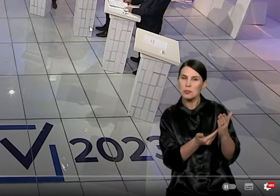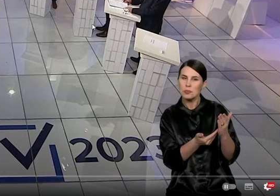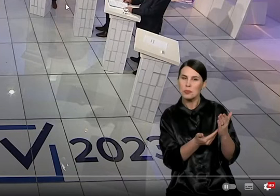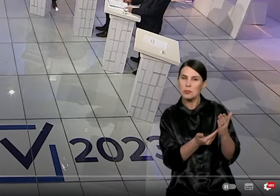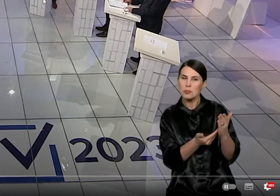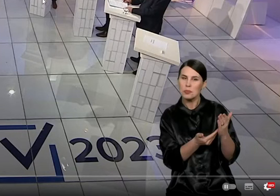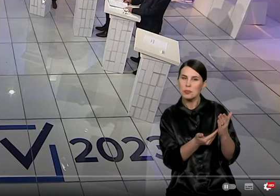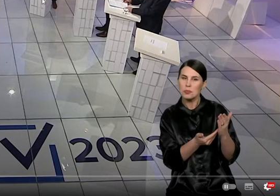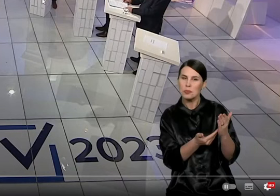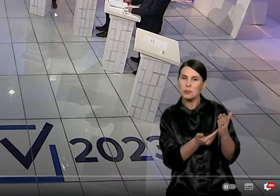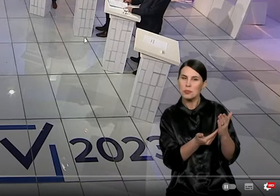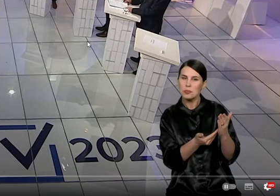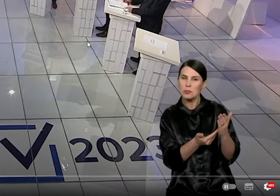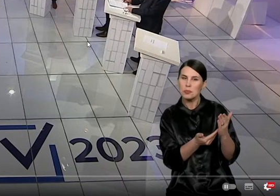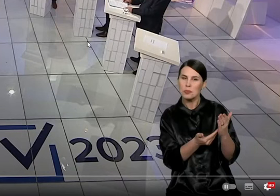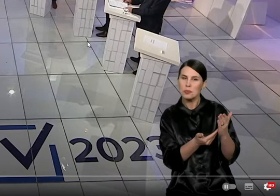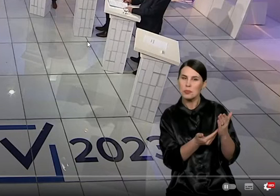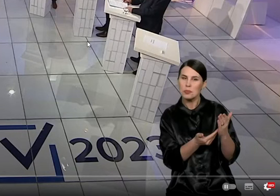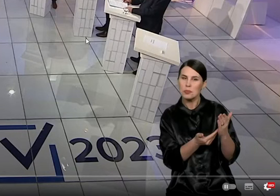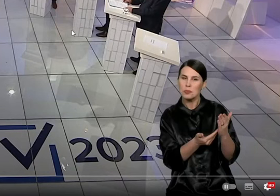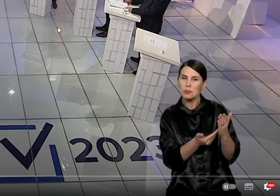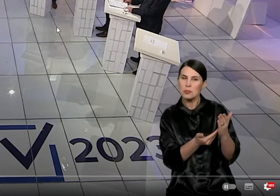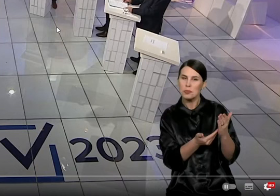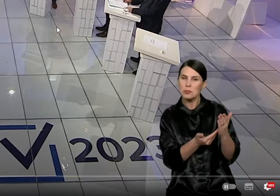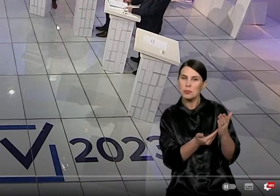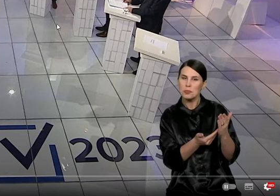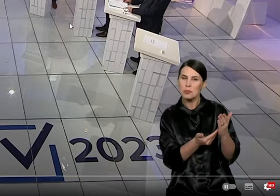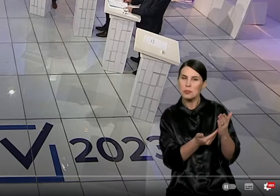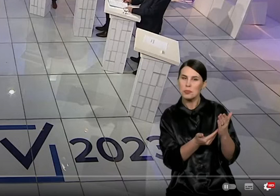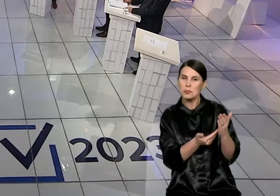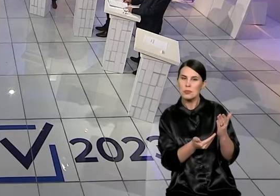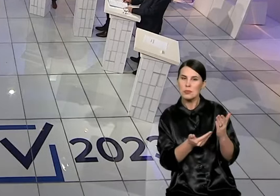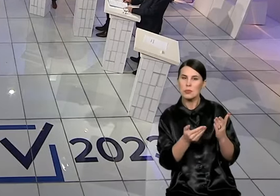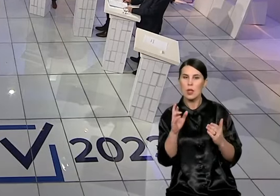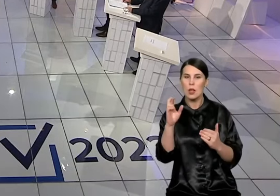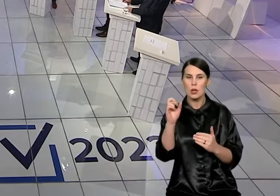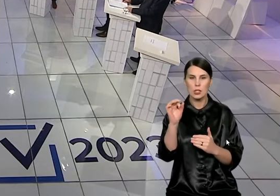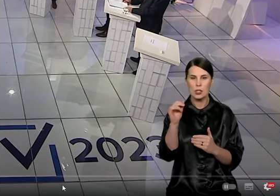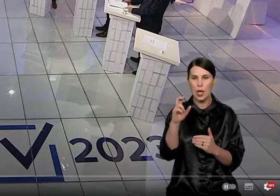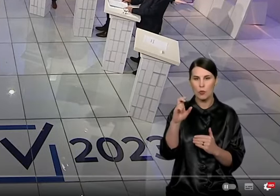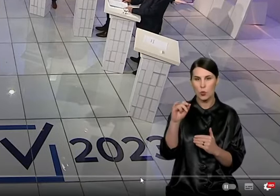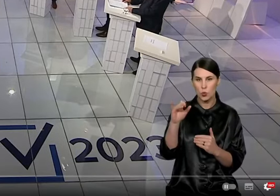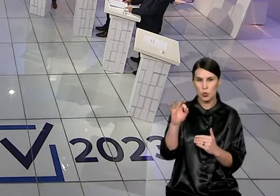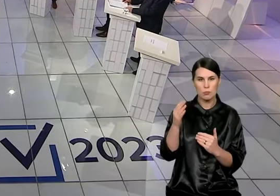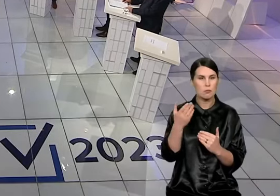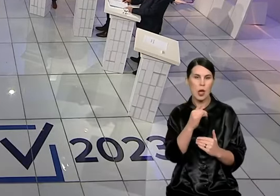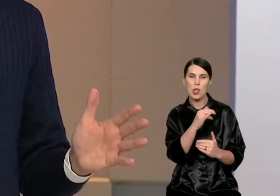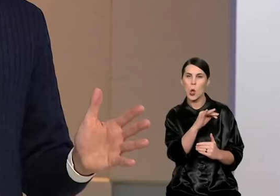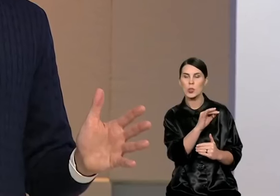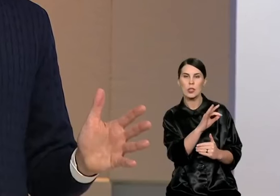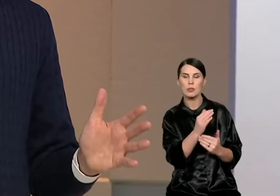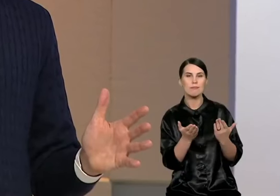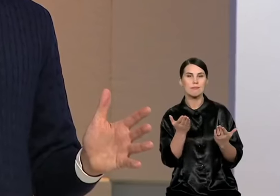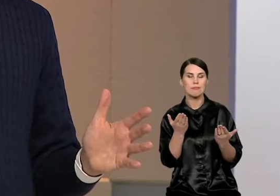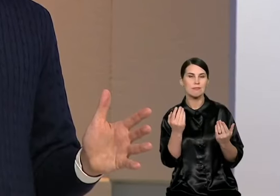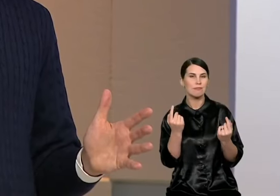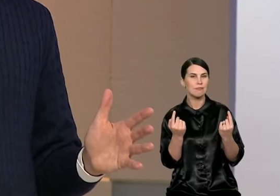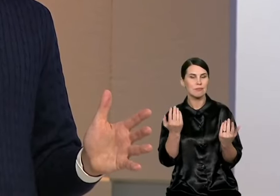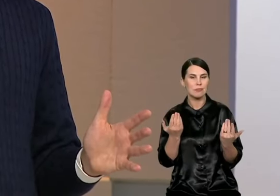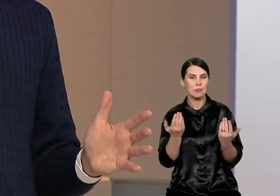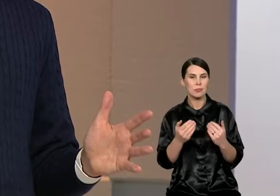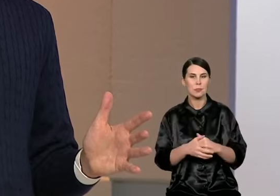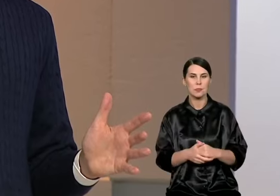Šitas idiotas mano railą bando statyti. Mažiau Simpsonui žiūrėk, Alinu. Suprašau. Ok. Na, tai teisybės dėlė reikia